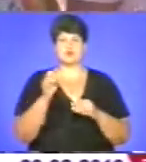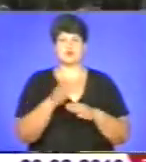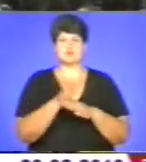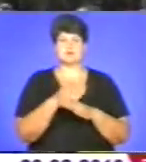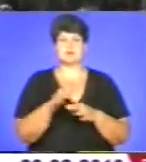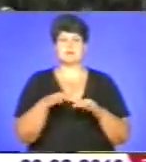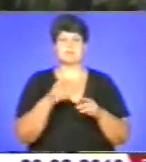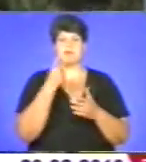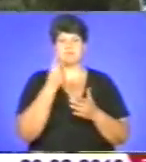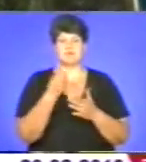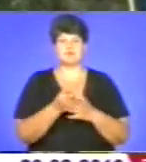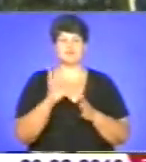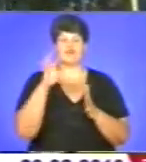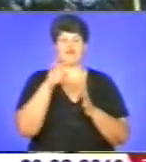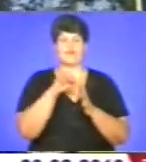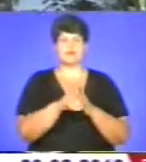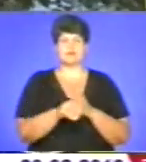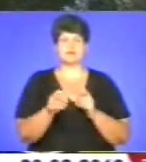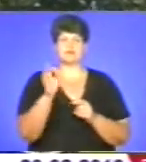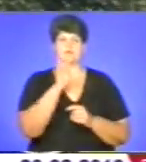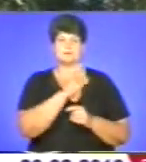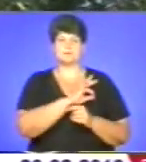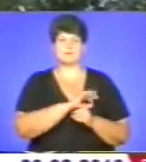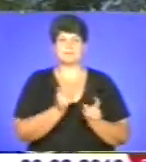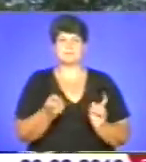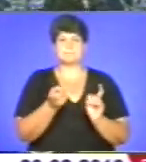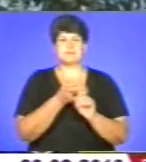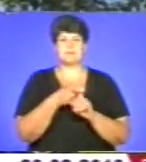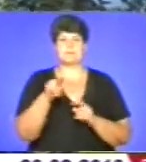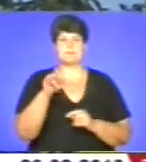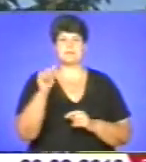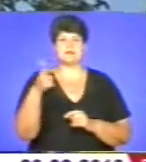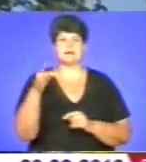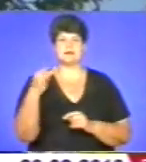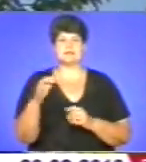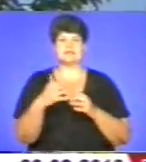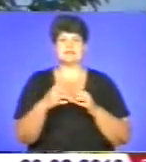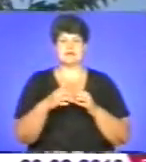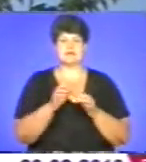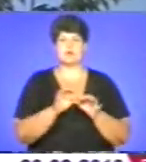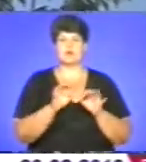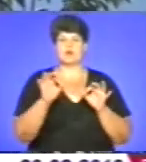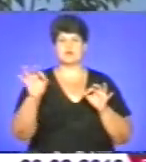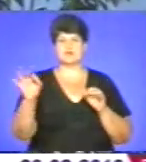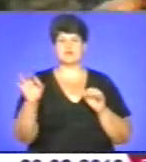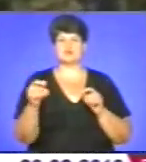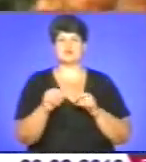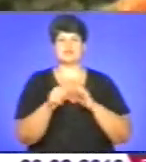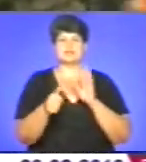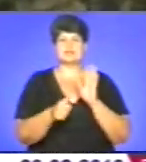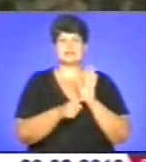передбачено введення в експлуатацію підвідного газопроводу під гайці середні, протяжністю понад 16,5